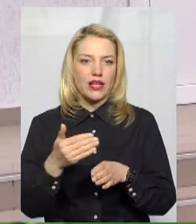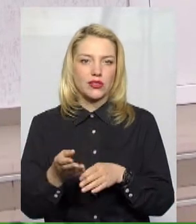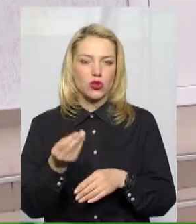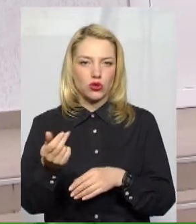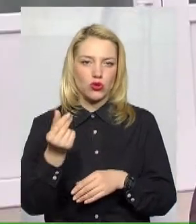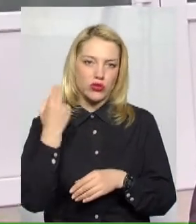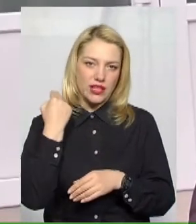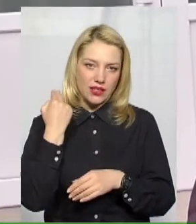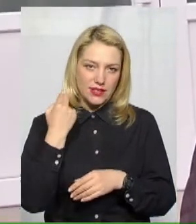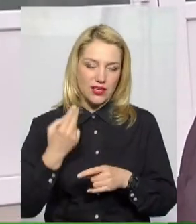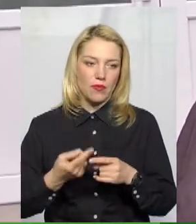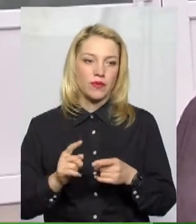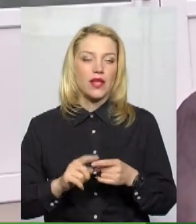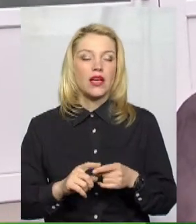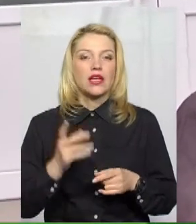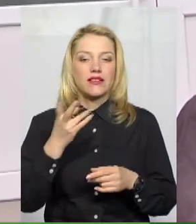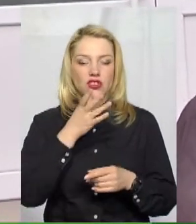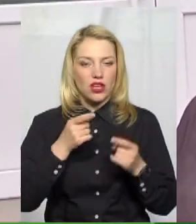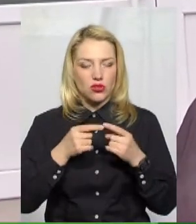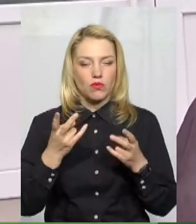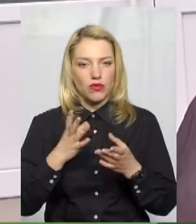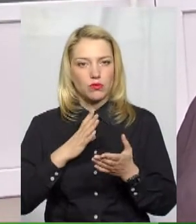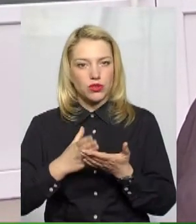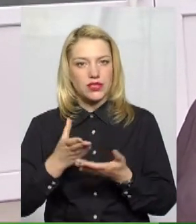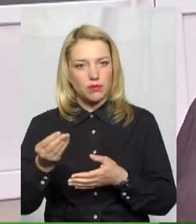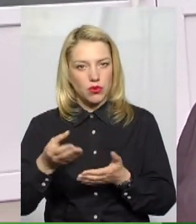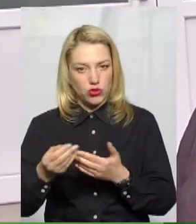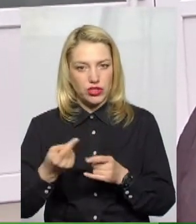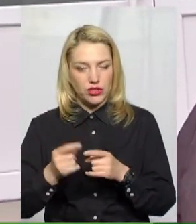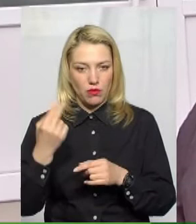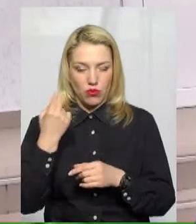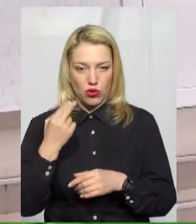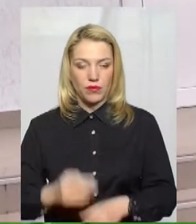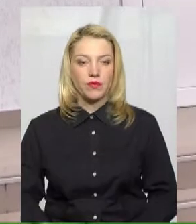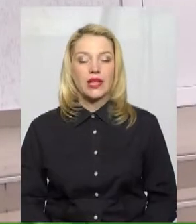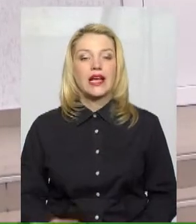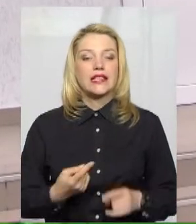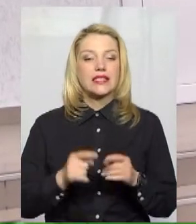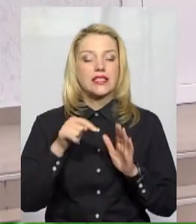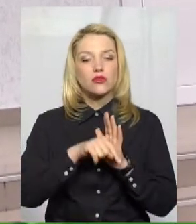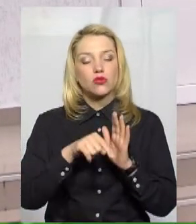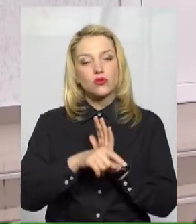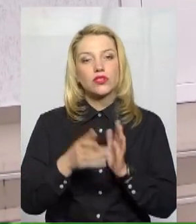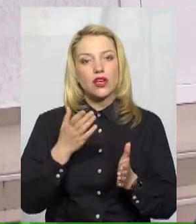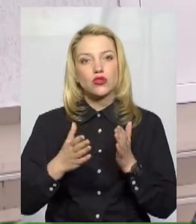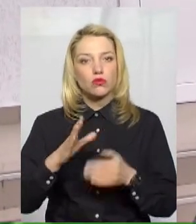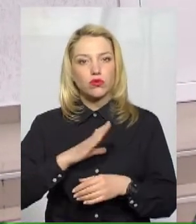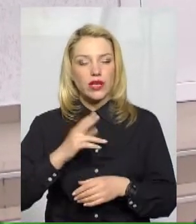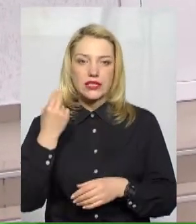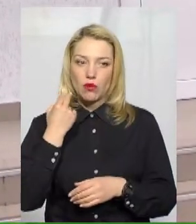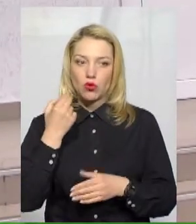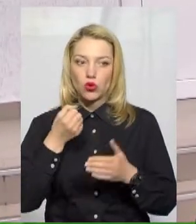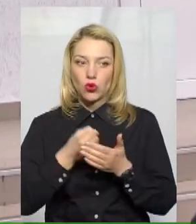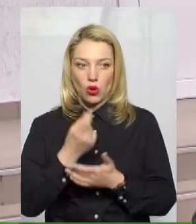сплачувати. Але це стосується, якщо заборгованість була до 1 лютого, тобто,